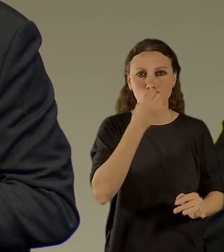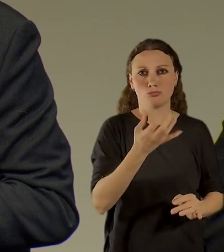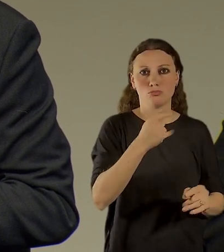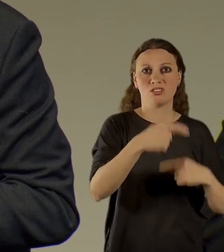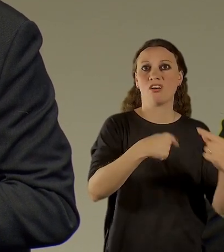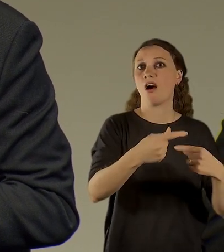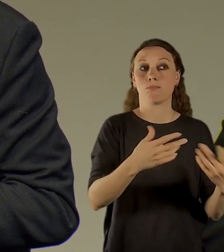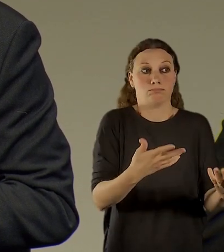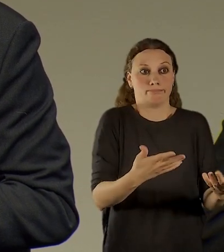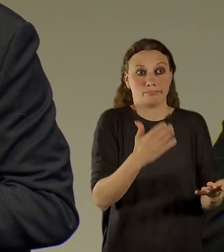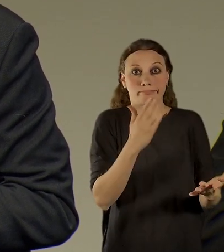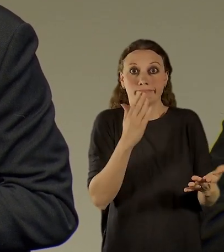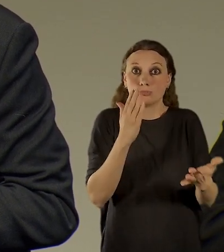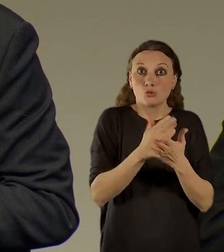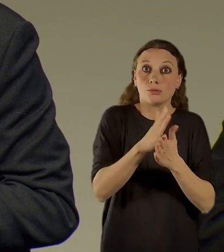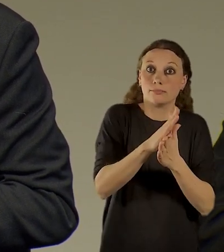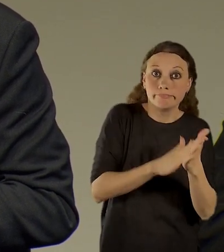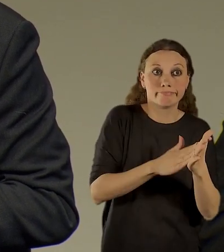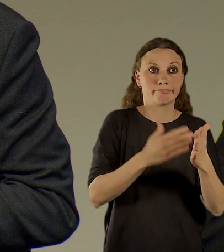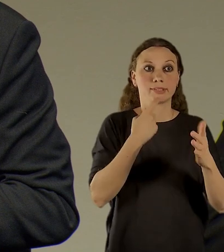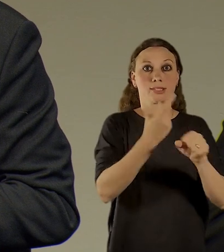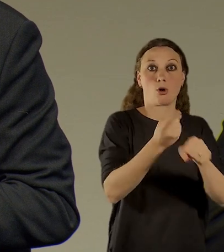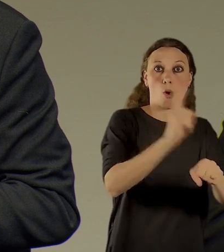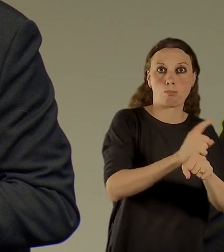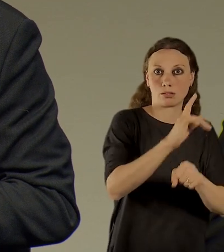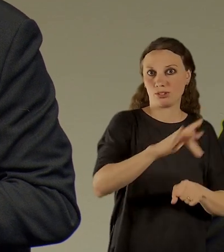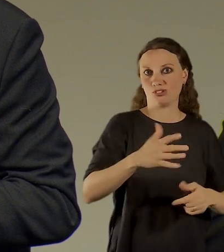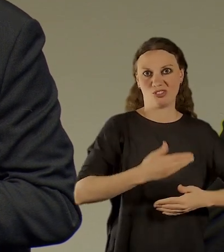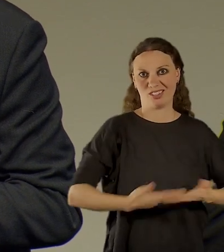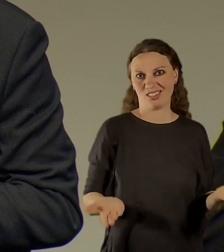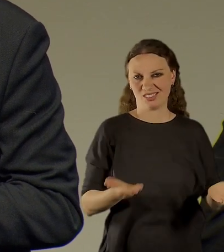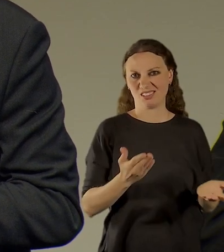ani nebylo zahájeno, myslím, jednání o nějakém výkupu a vypadá, že tam bude hotel.